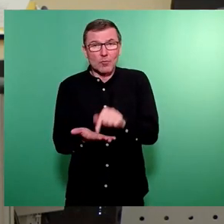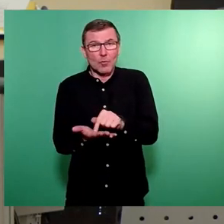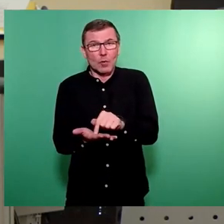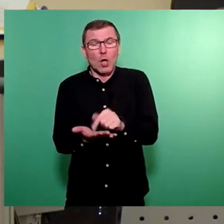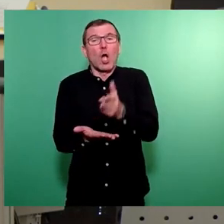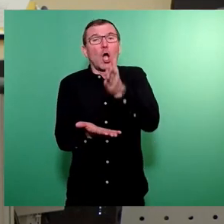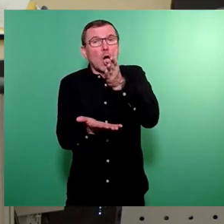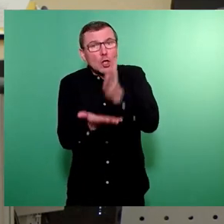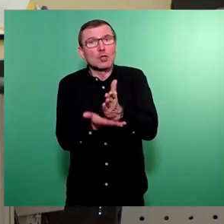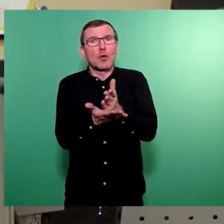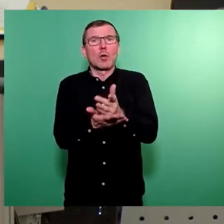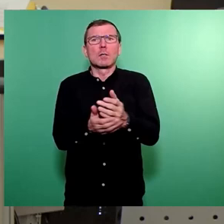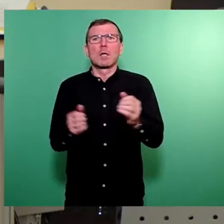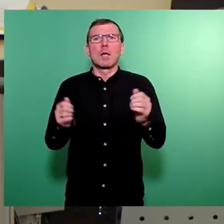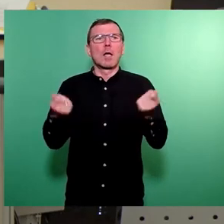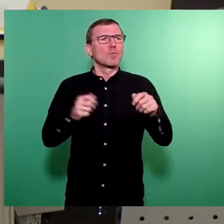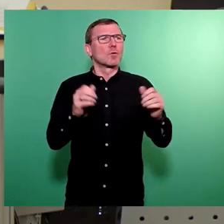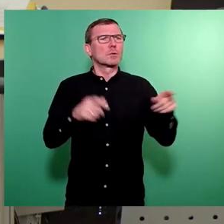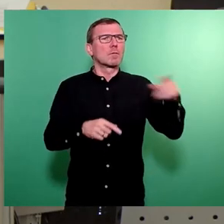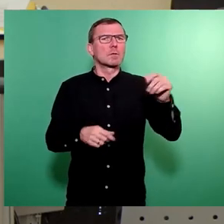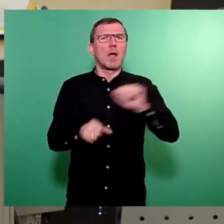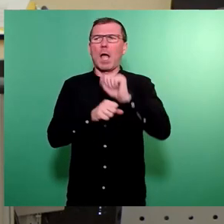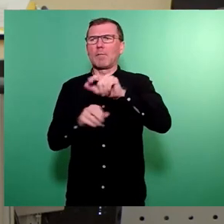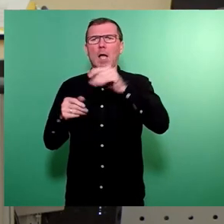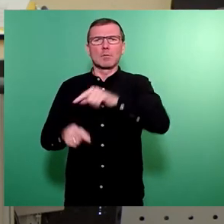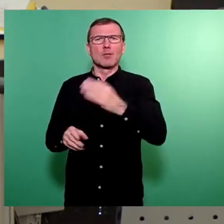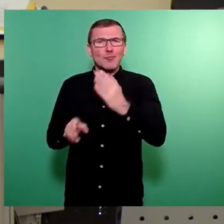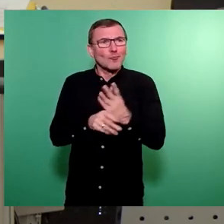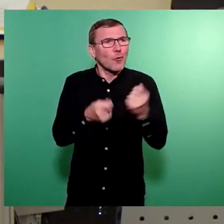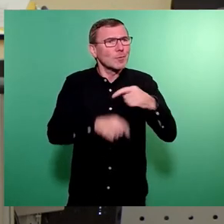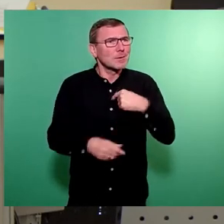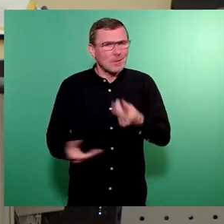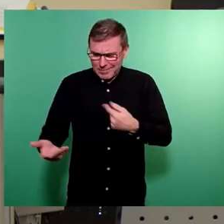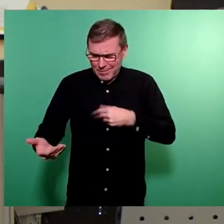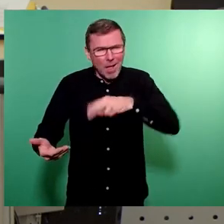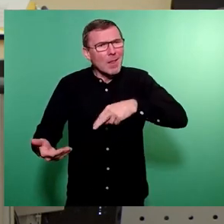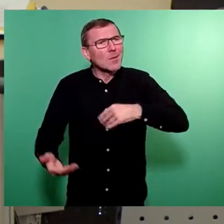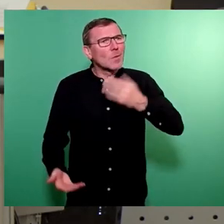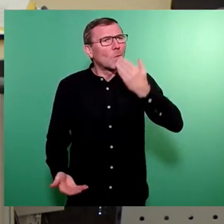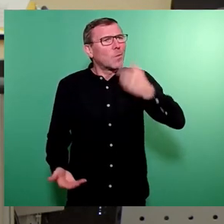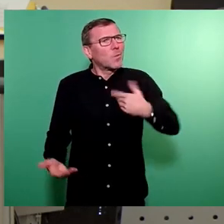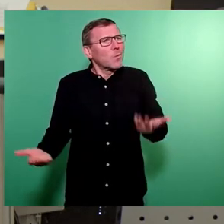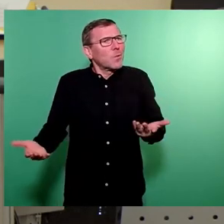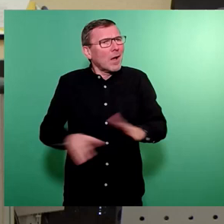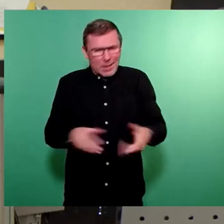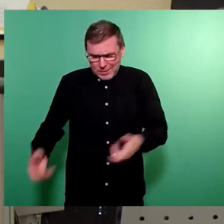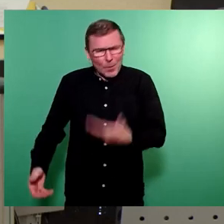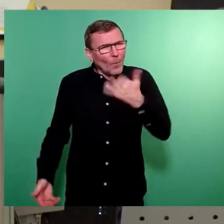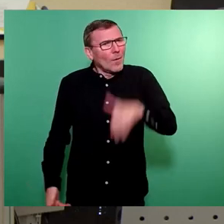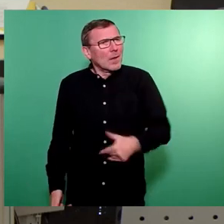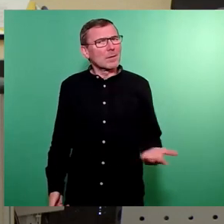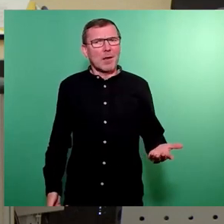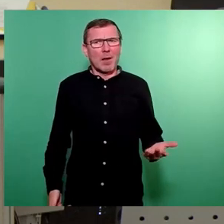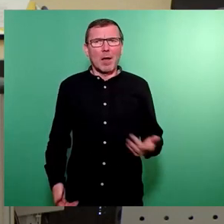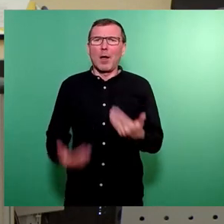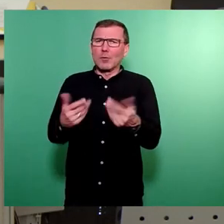erste Beschlussfassung zu den Einwendungen des Haushaltes vollzogen, die ich zu dem Zeitpunkt noch gar nicht auf dem Tisch liegen hatte. So etwa lief